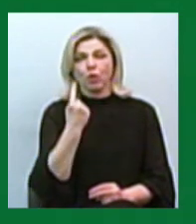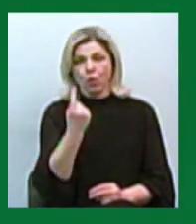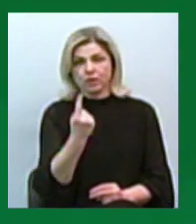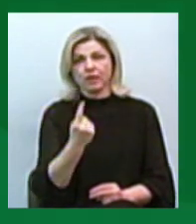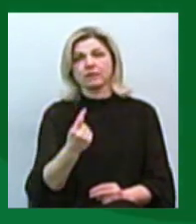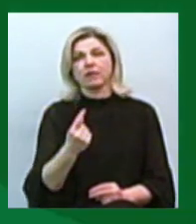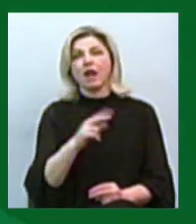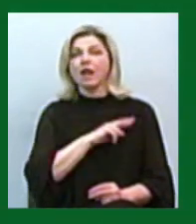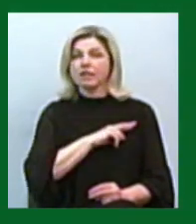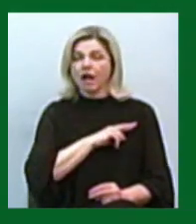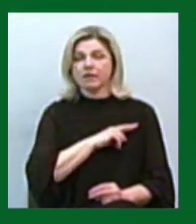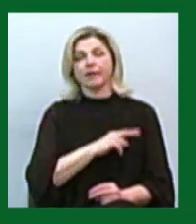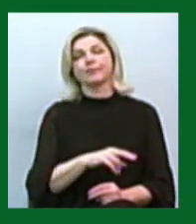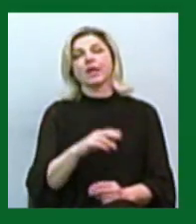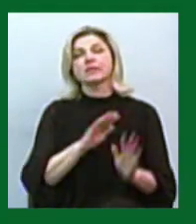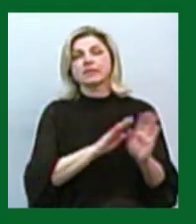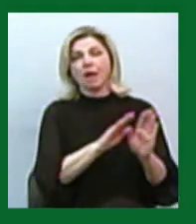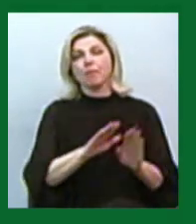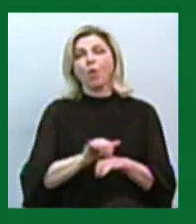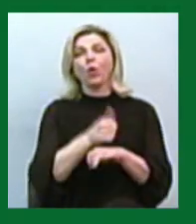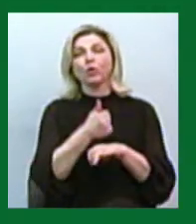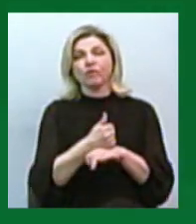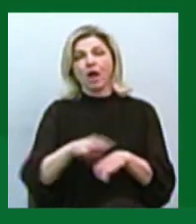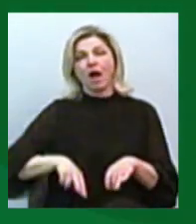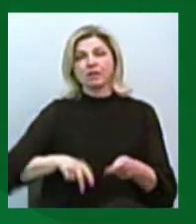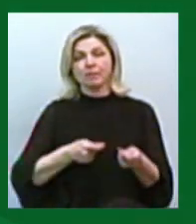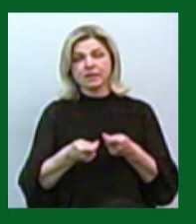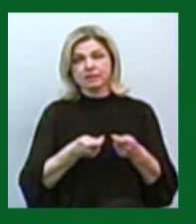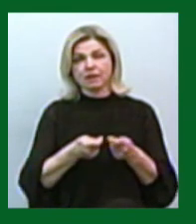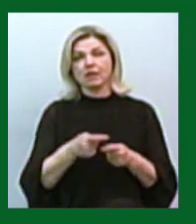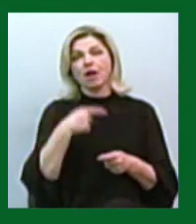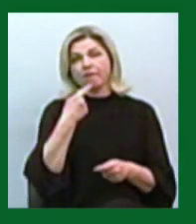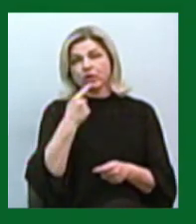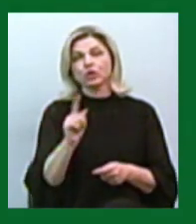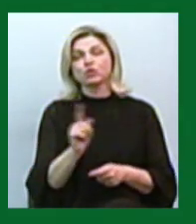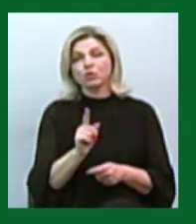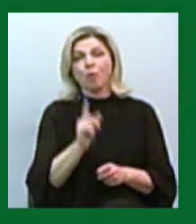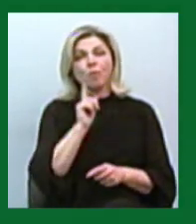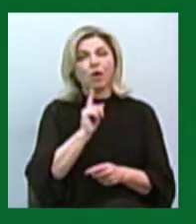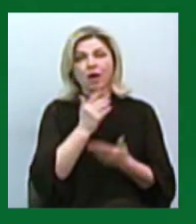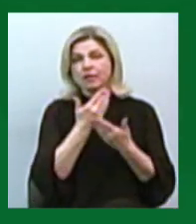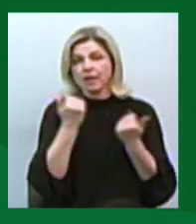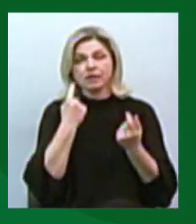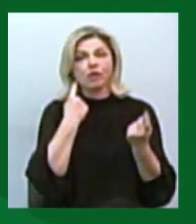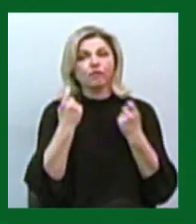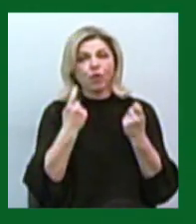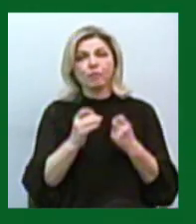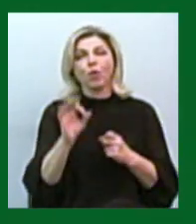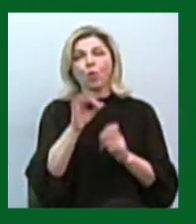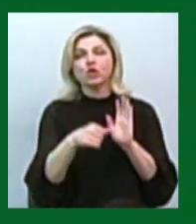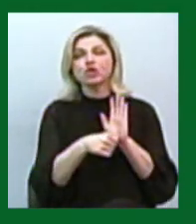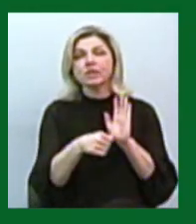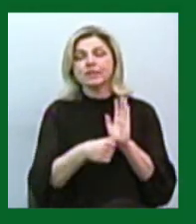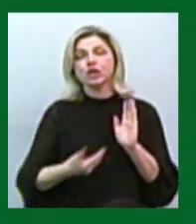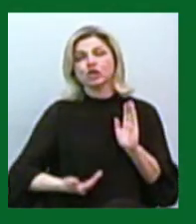летальний. Заступник голови облдержадміністрації Олександр Трайтлі сказав, що поки немає інформації щодо шести